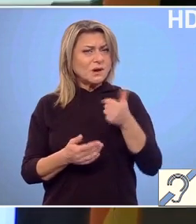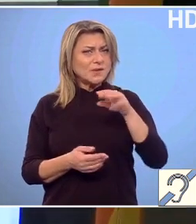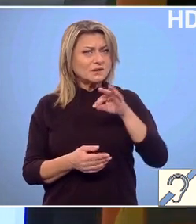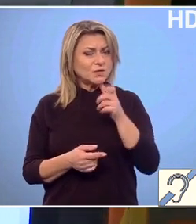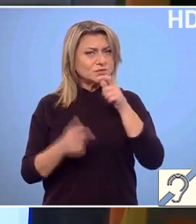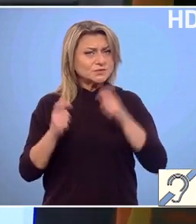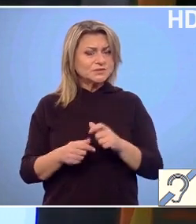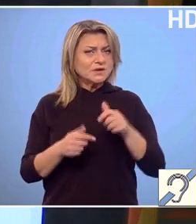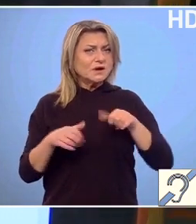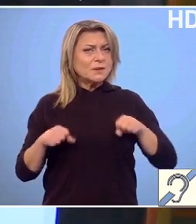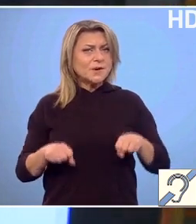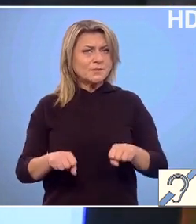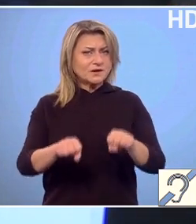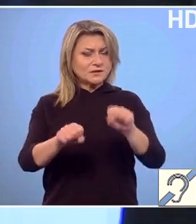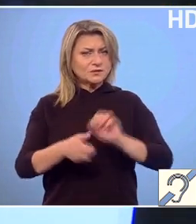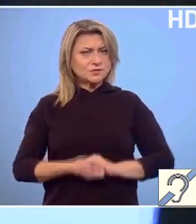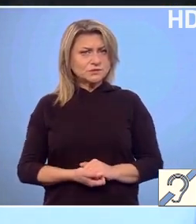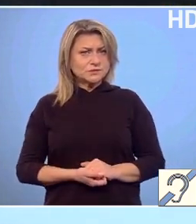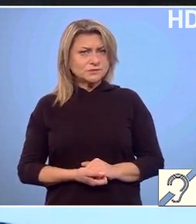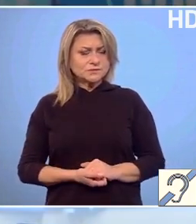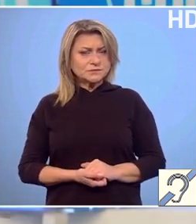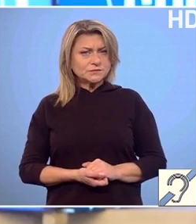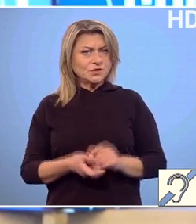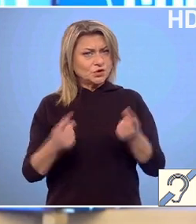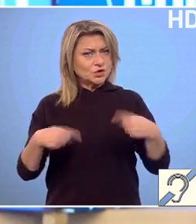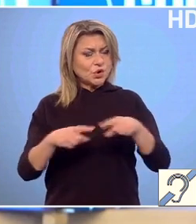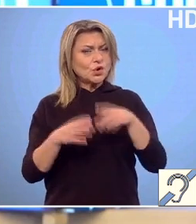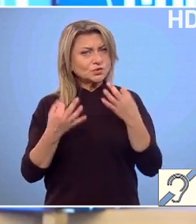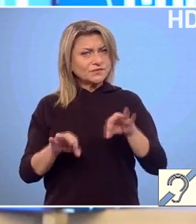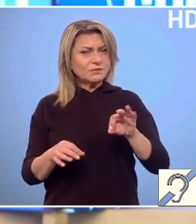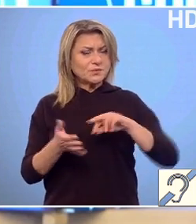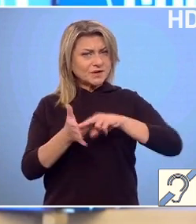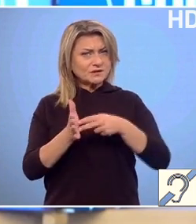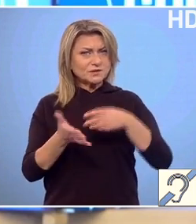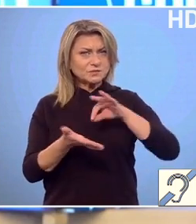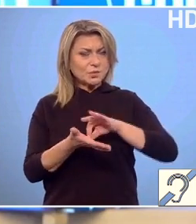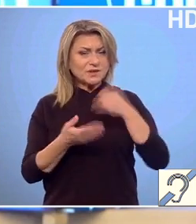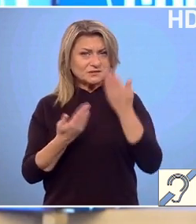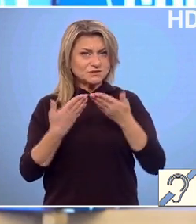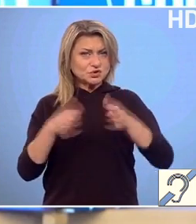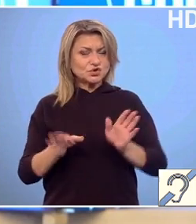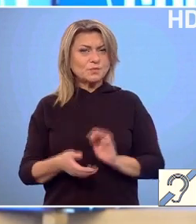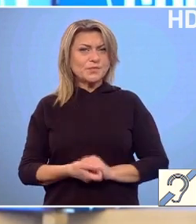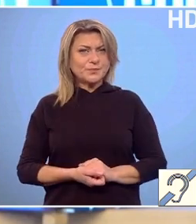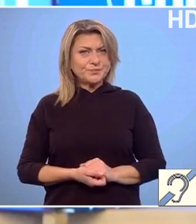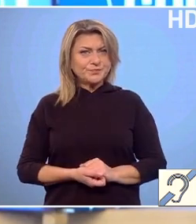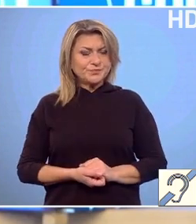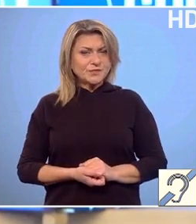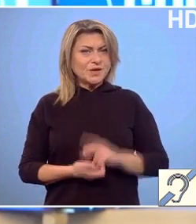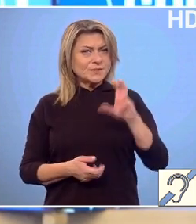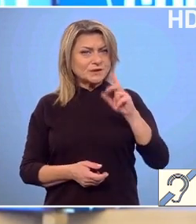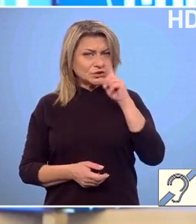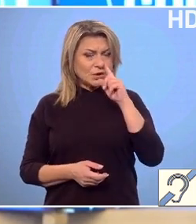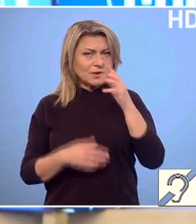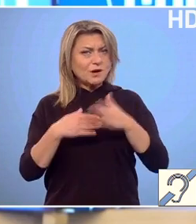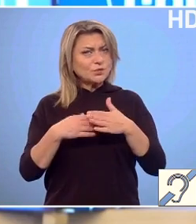interiorul hipermarketurilor. Noi vom fi pregătiți la momentul demarării și anume 30 noiembrie